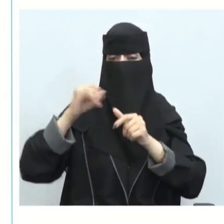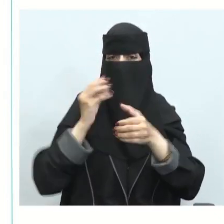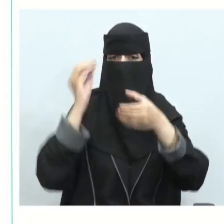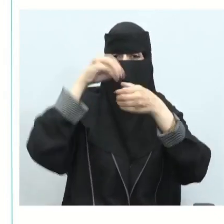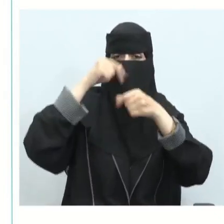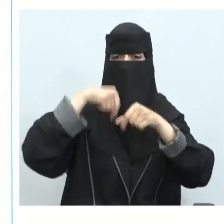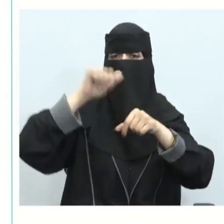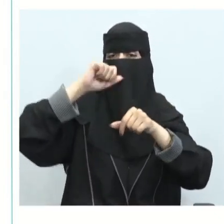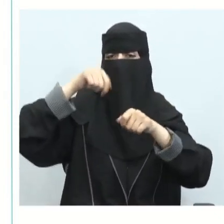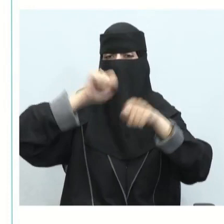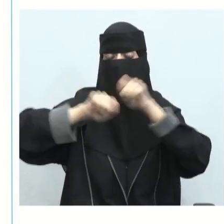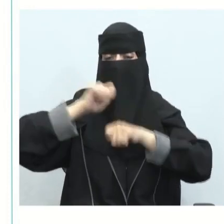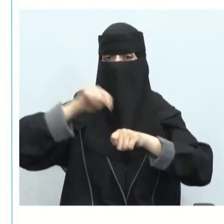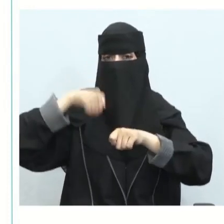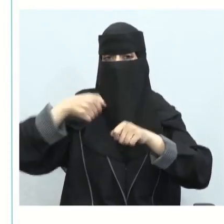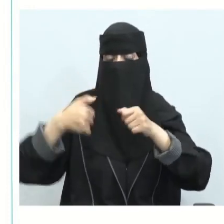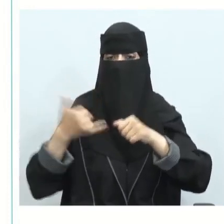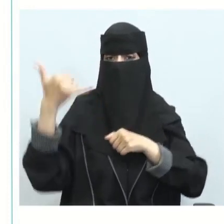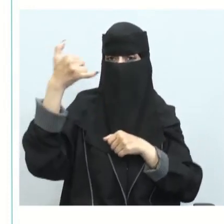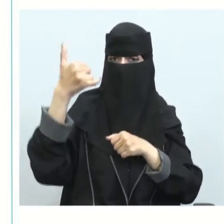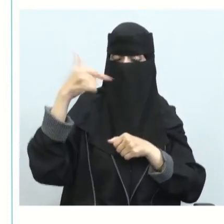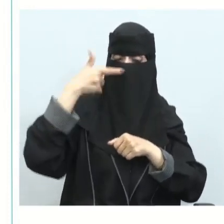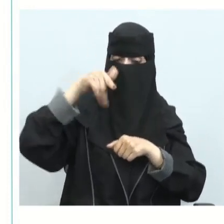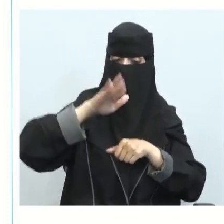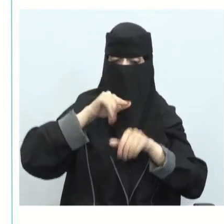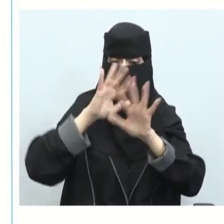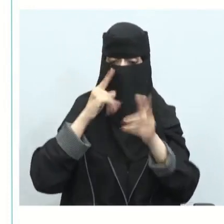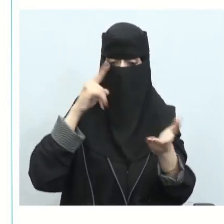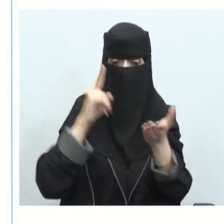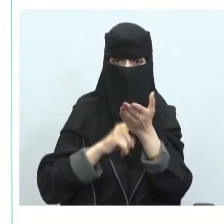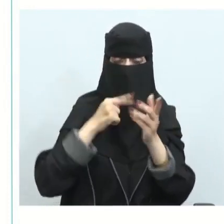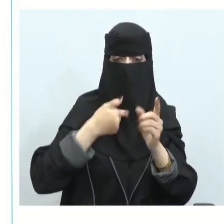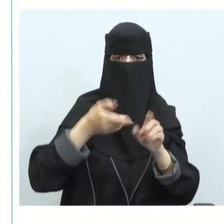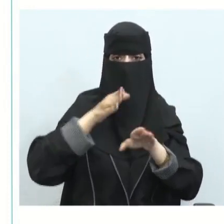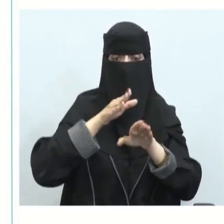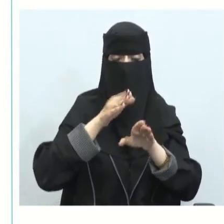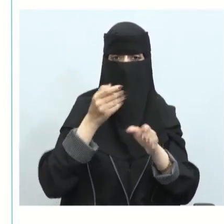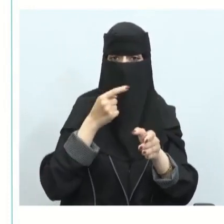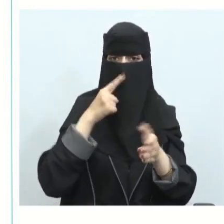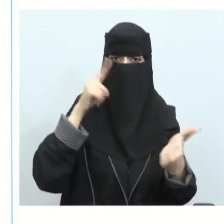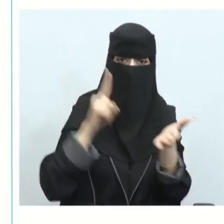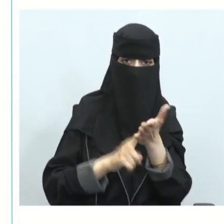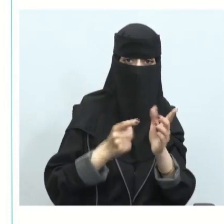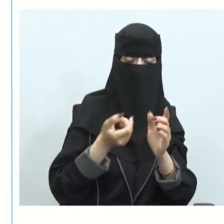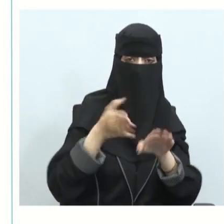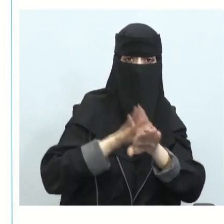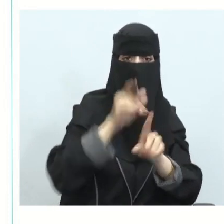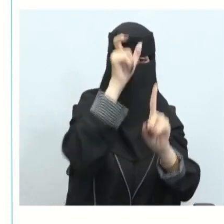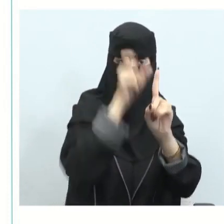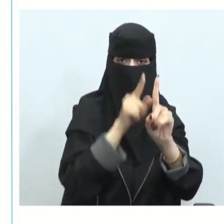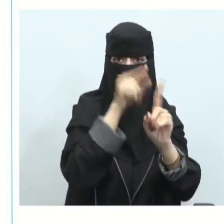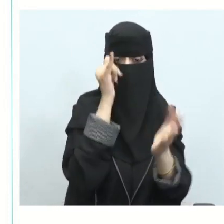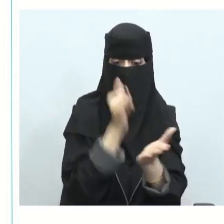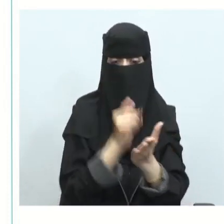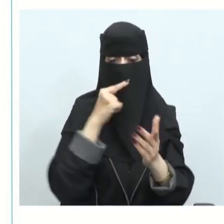القمامة والمياه المستخدمة ومياه الصرف الصحي لذا يتوجب على منظم الفعاليات وضع نظام للتعامل مع هذه النفايات